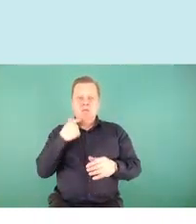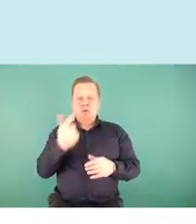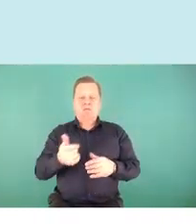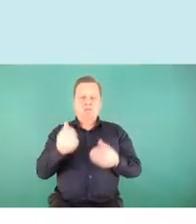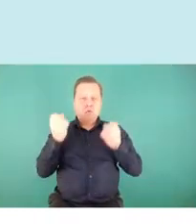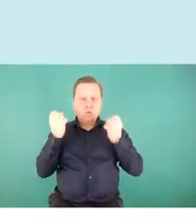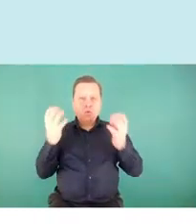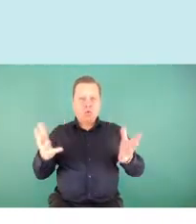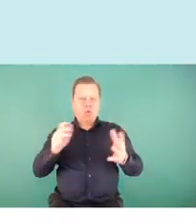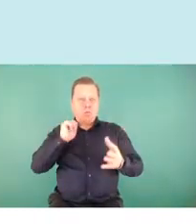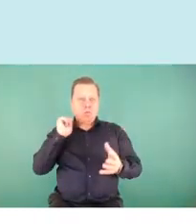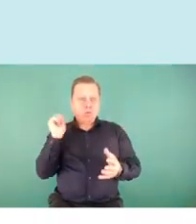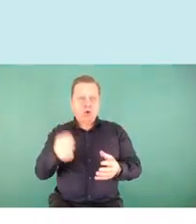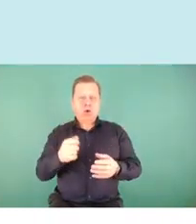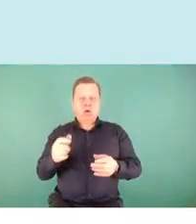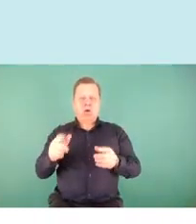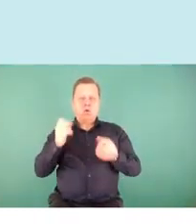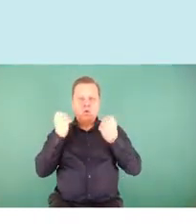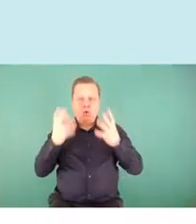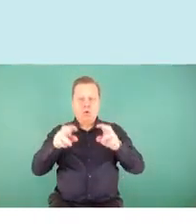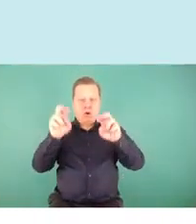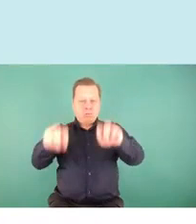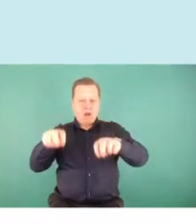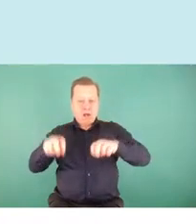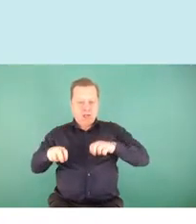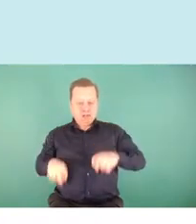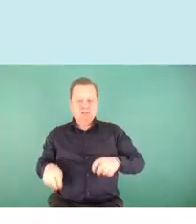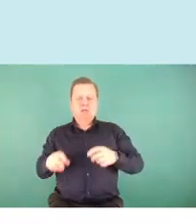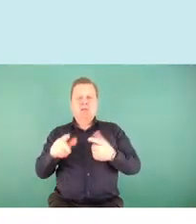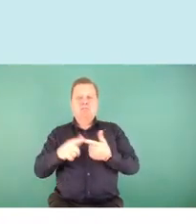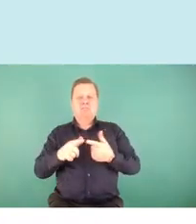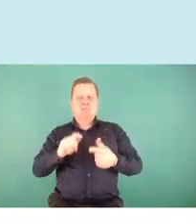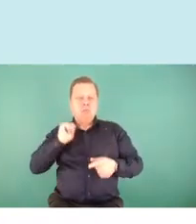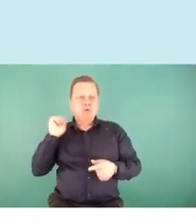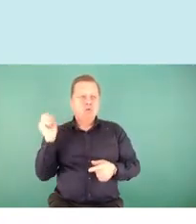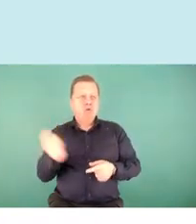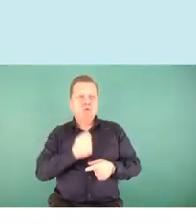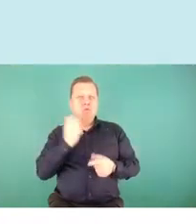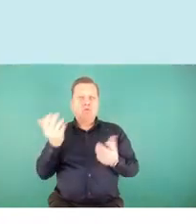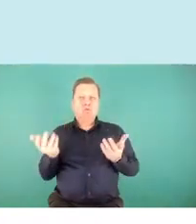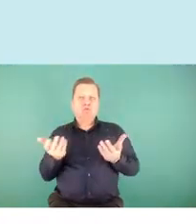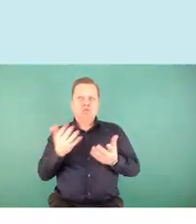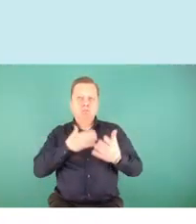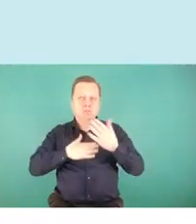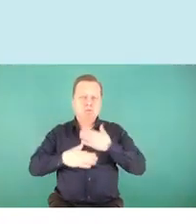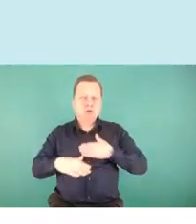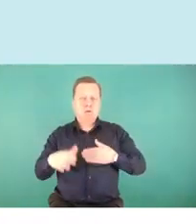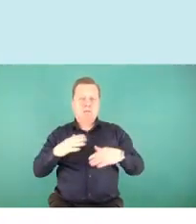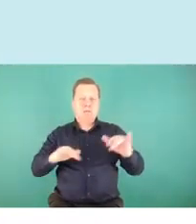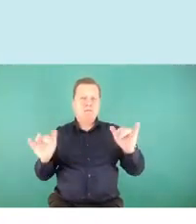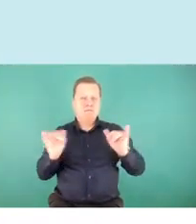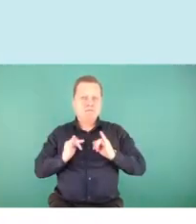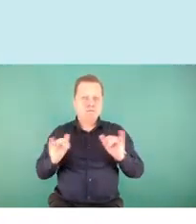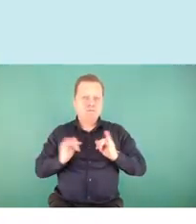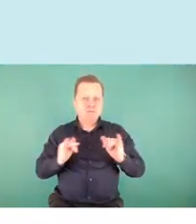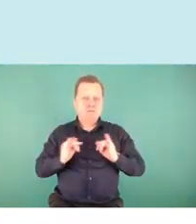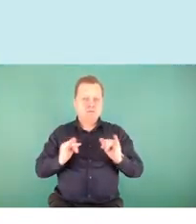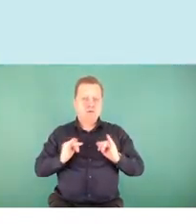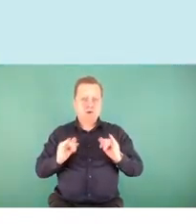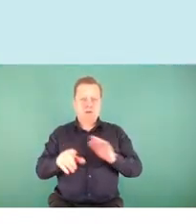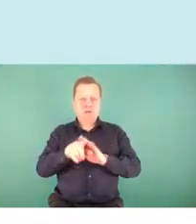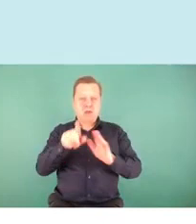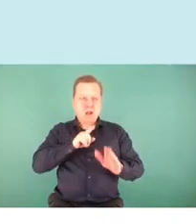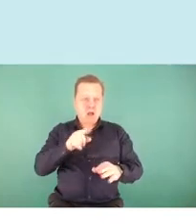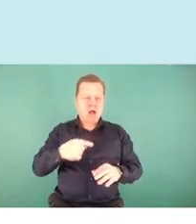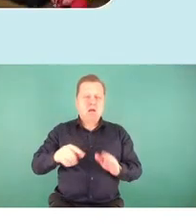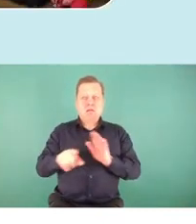jak być kulturalnym pasażerem i jak dbać o to, by podróż przebiegła w przyjemnej, miłej, komfortowej atmosferze zarówno dla nas, jak i dla